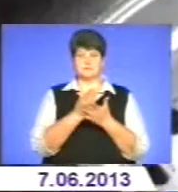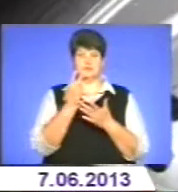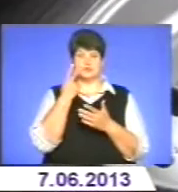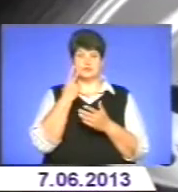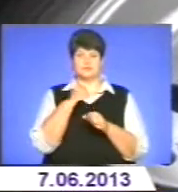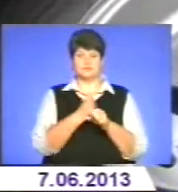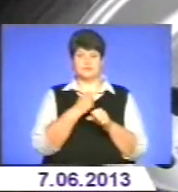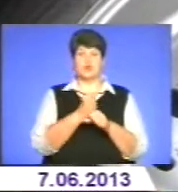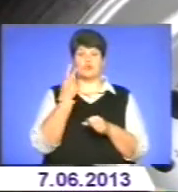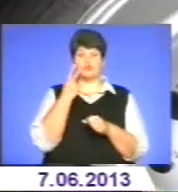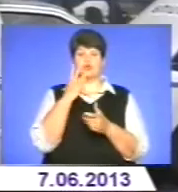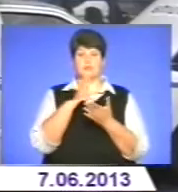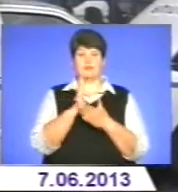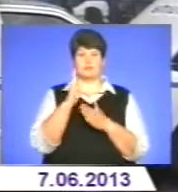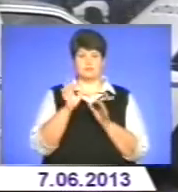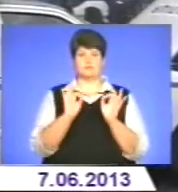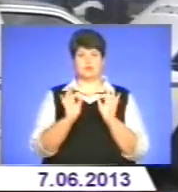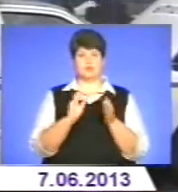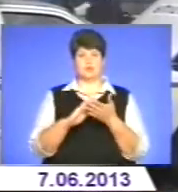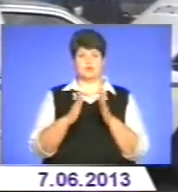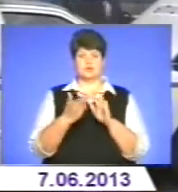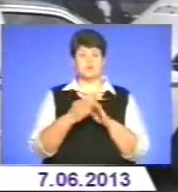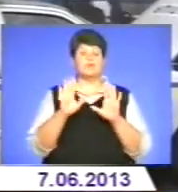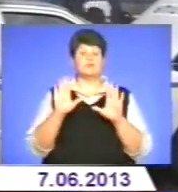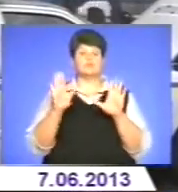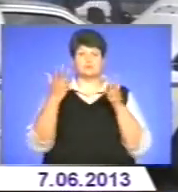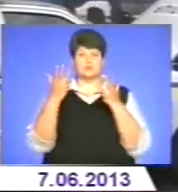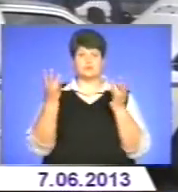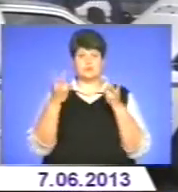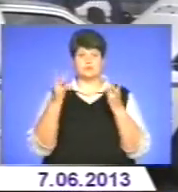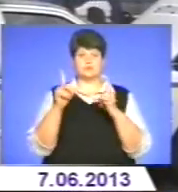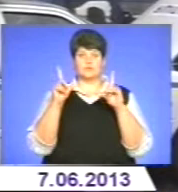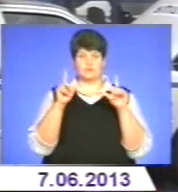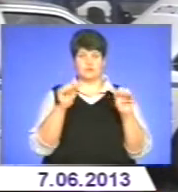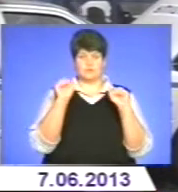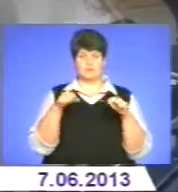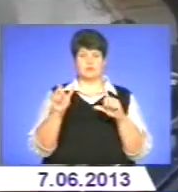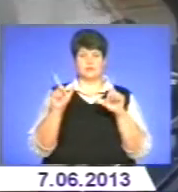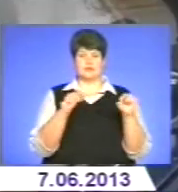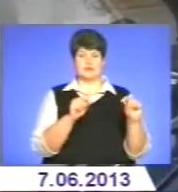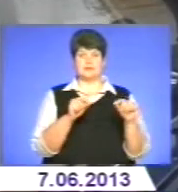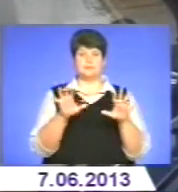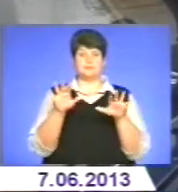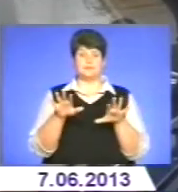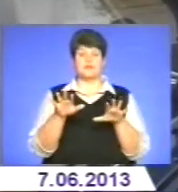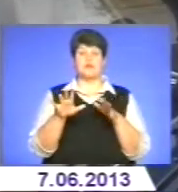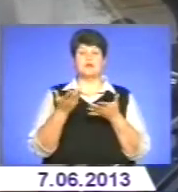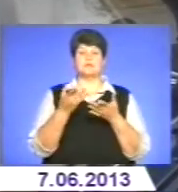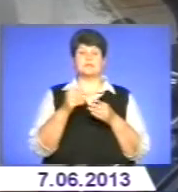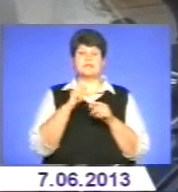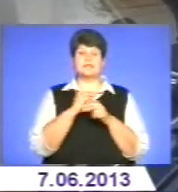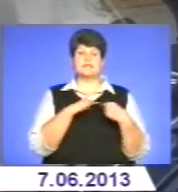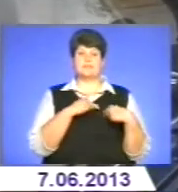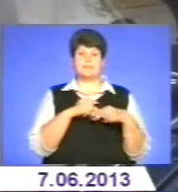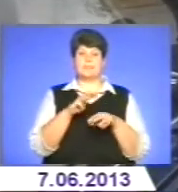постійно повинні знаходитися в належному стані, аби в будь-яку мить оперативно виїхати на місце події. В той же час працівники міліції, за котрими